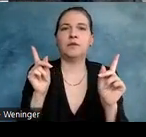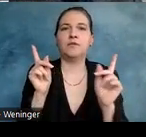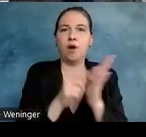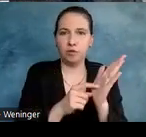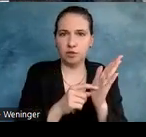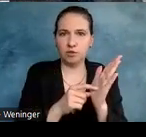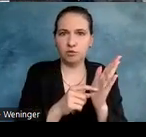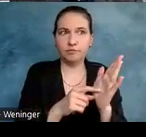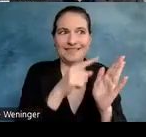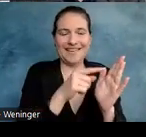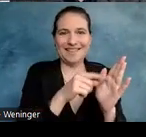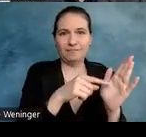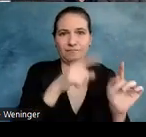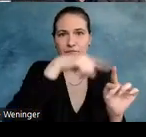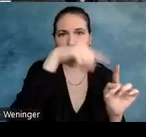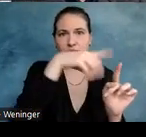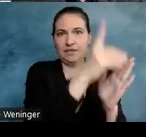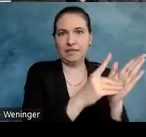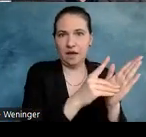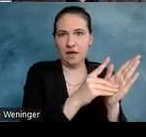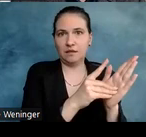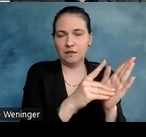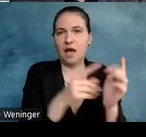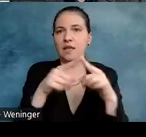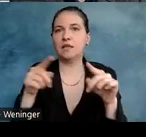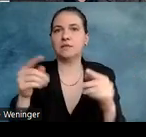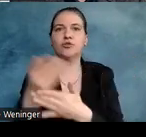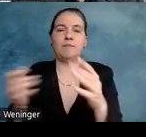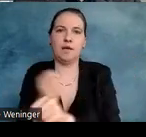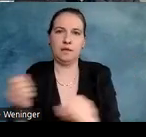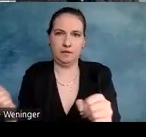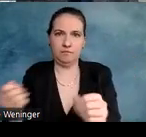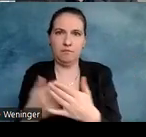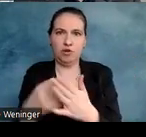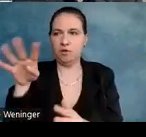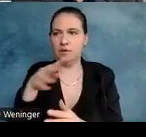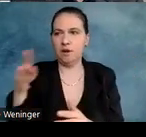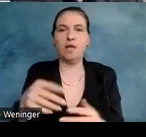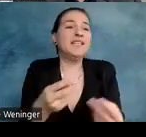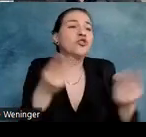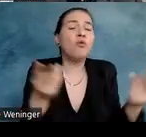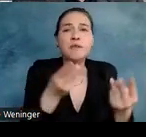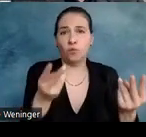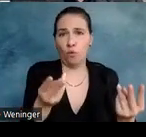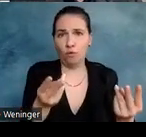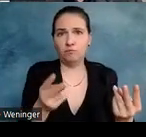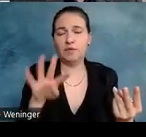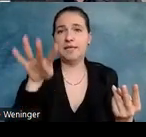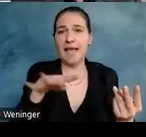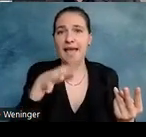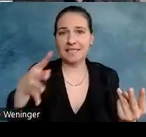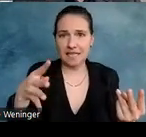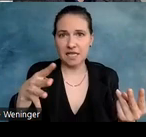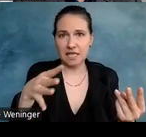Daten, die da abgebildet sind, nicht auf andere Weise beschreiben kann. Zum Beispiel als Tabelle. Also wenn ich sowieso eine Excel-Tabelle dazu